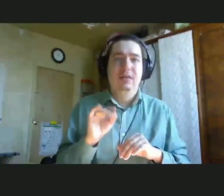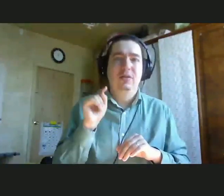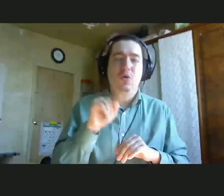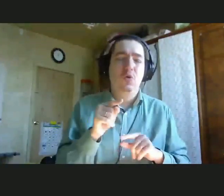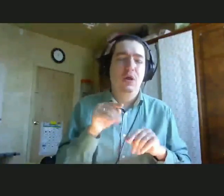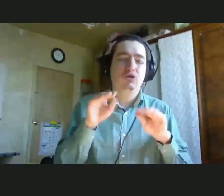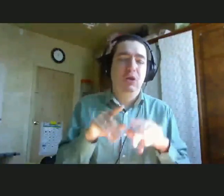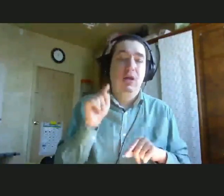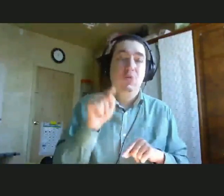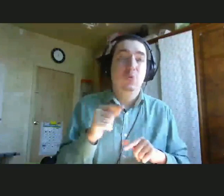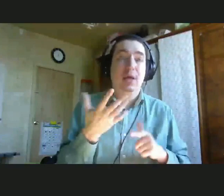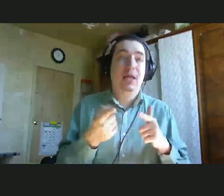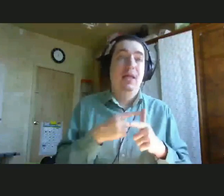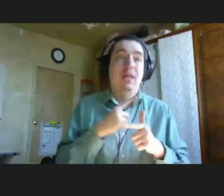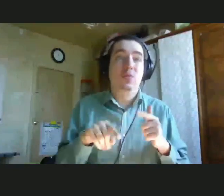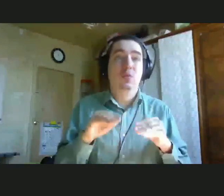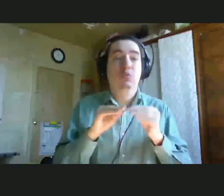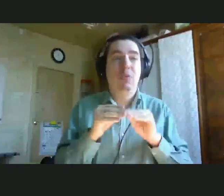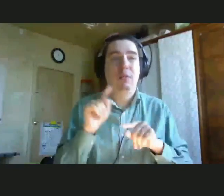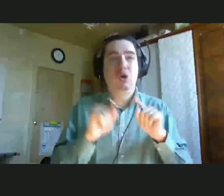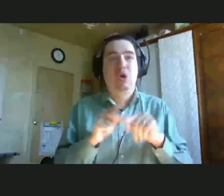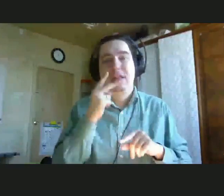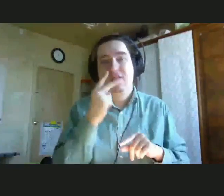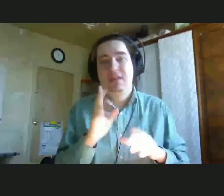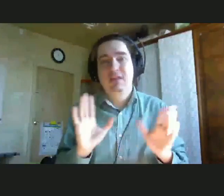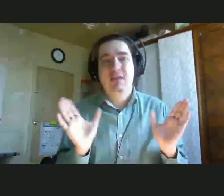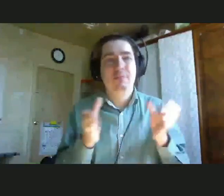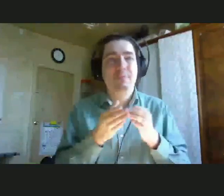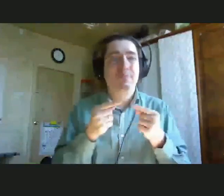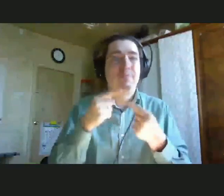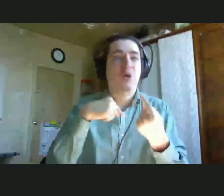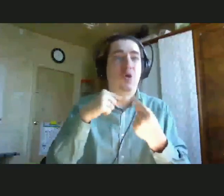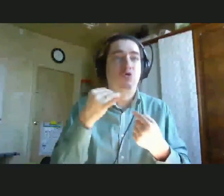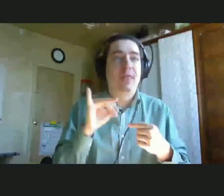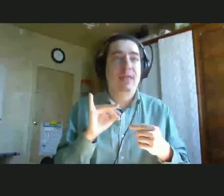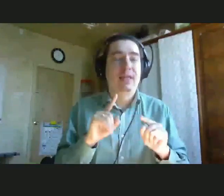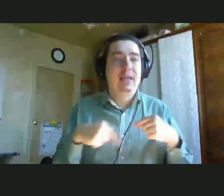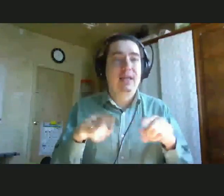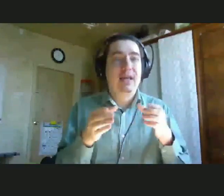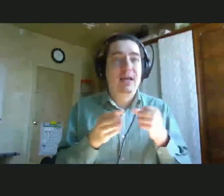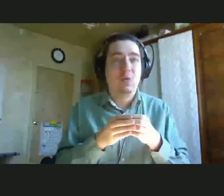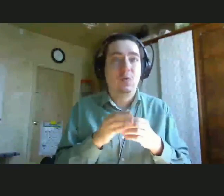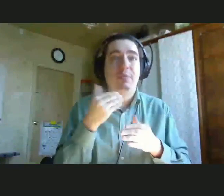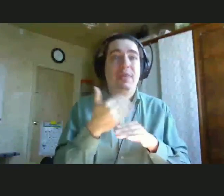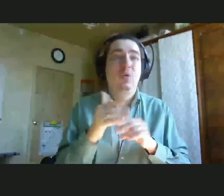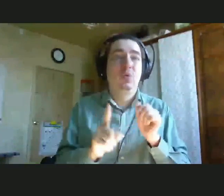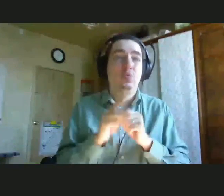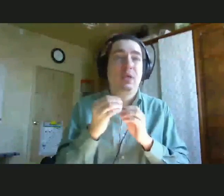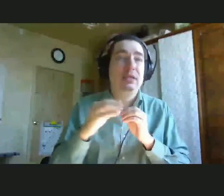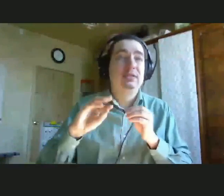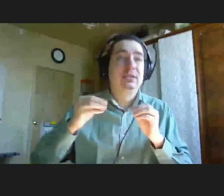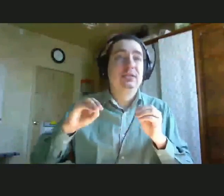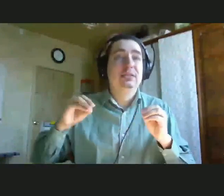иную проблему, родители видят, что вот этот порочный круг проблематики, который у них есть, из него можно выйти, и они потихонечку начинают себя оттуда